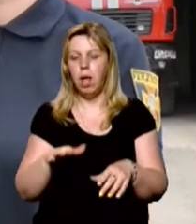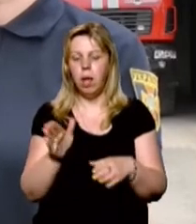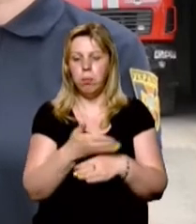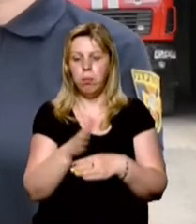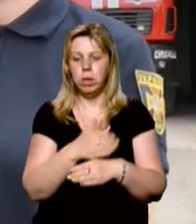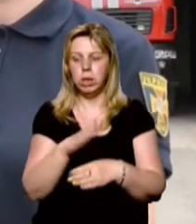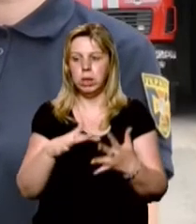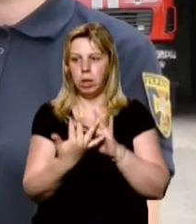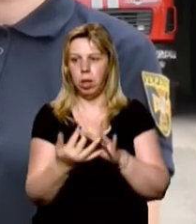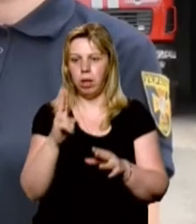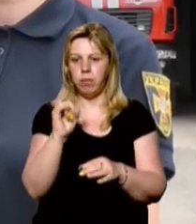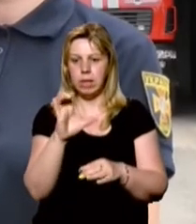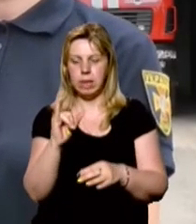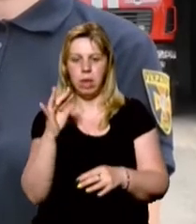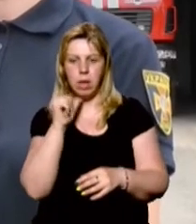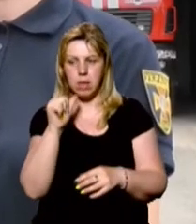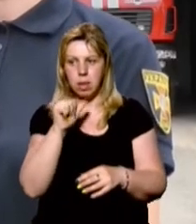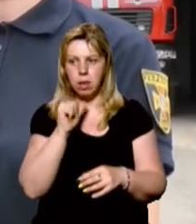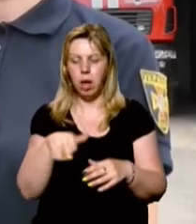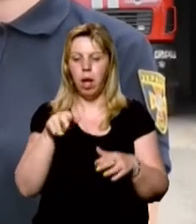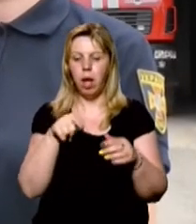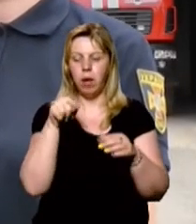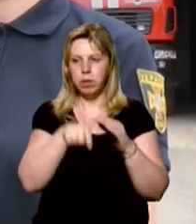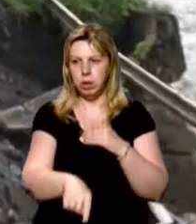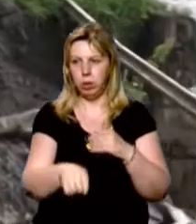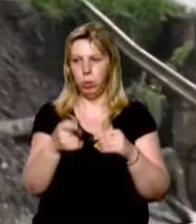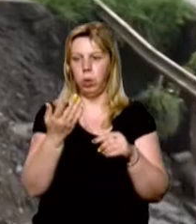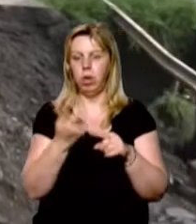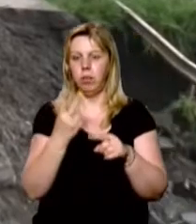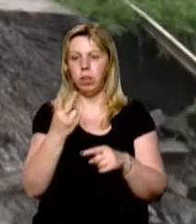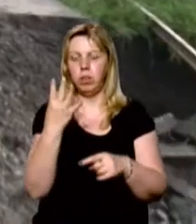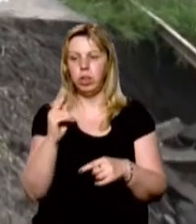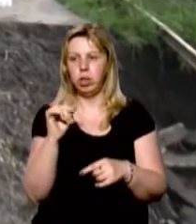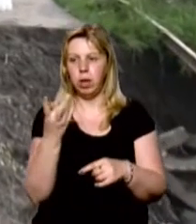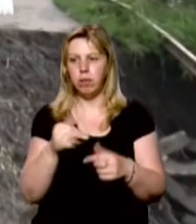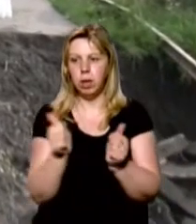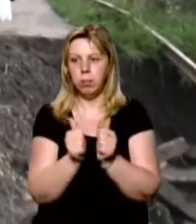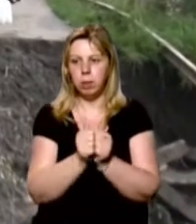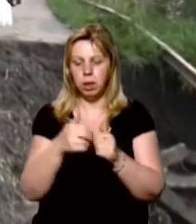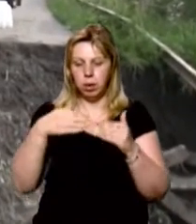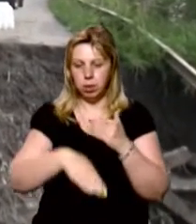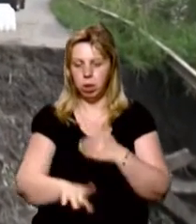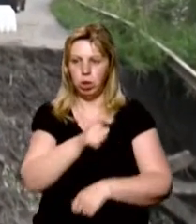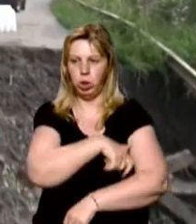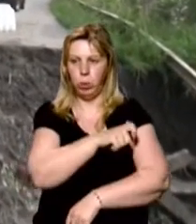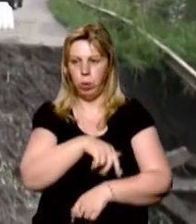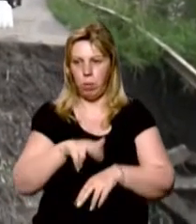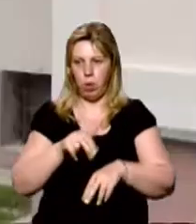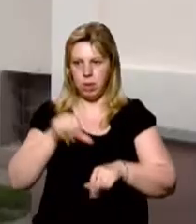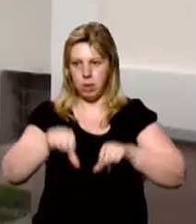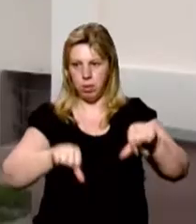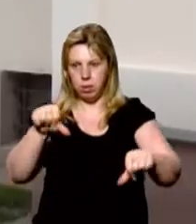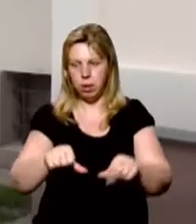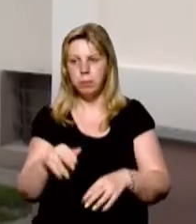населеними пунктами Кваси та Ясіня, поблизу урочищу Ківелів. 24 червня біля провалі чергують поліцейські.